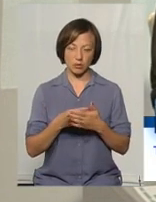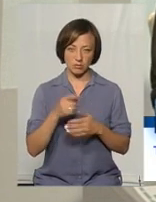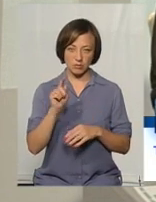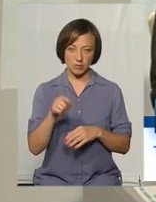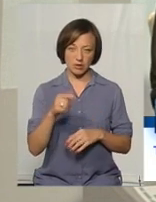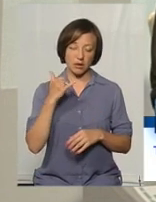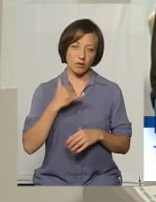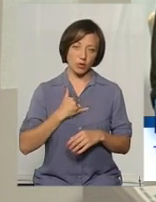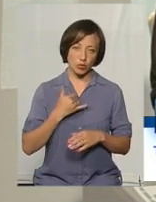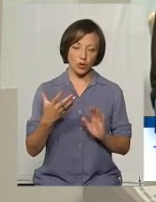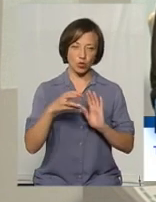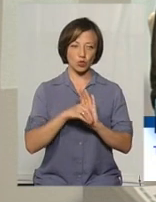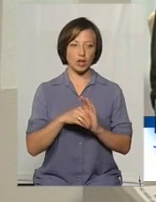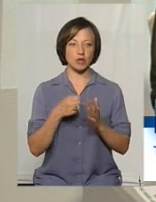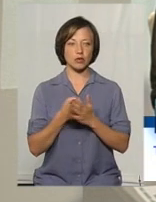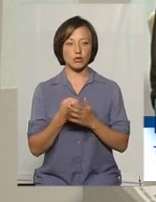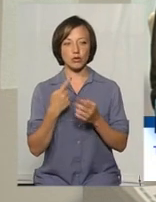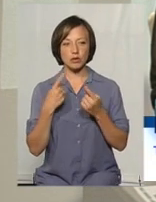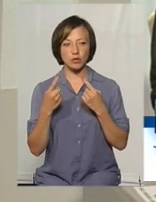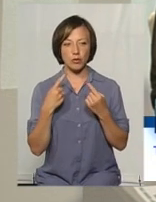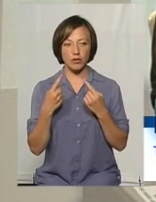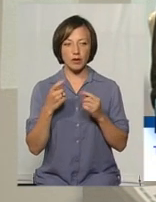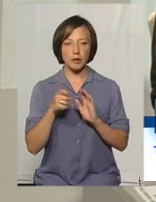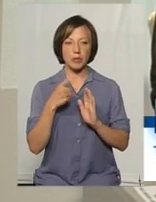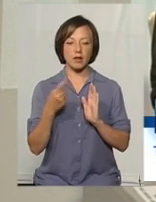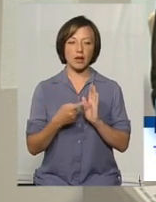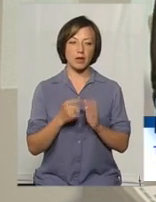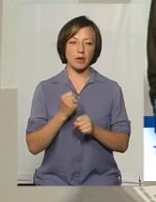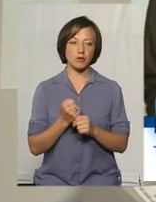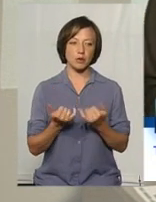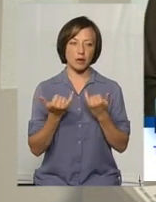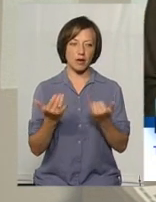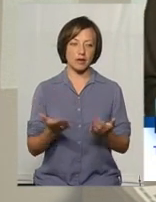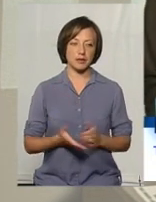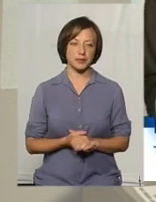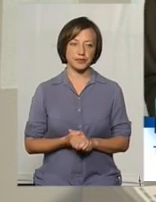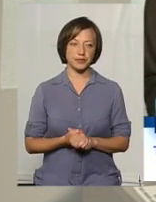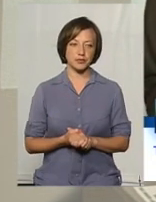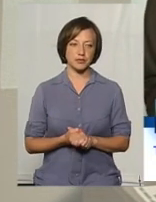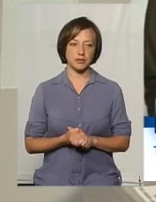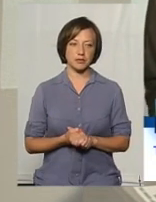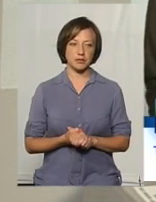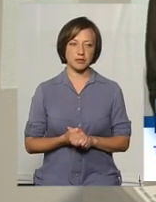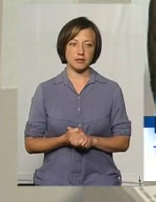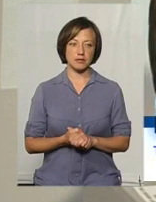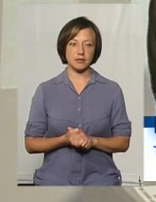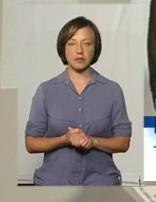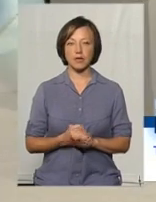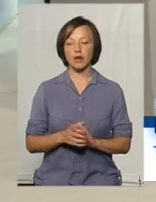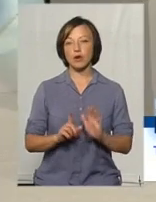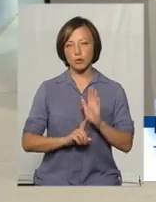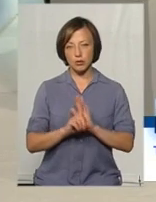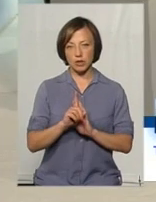Отож, телефонуйте, долучайтесь до розмови, задавайте питання, ми працюємо для вас. А розпочати я пропоную з того, що все ж таки